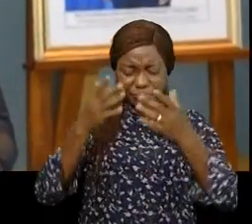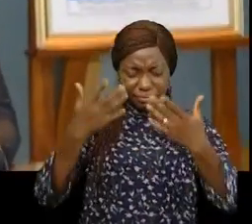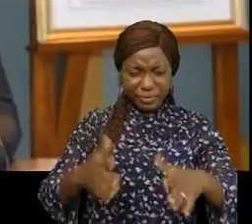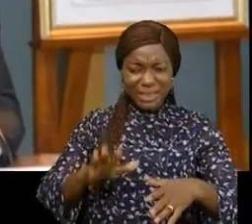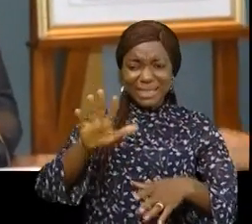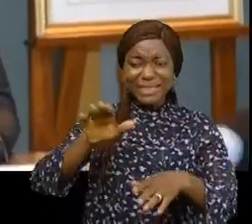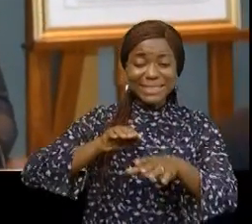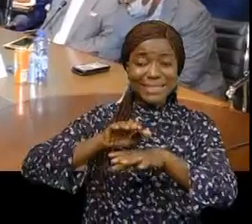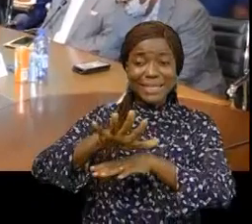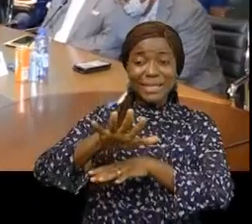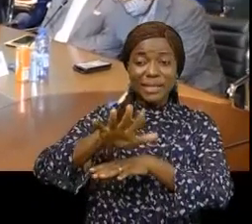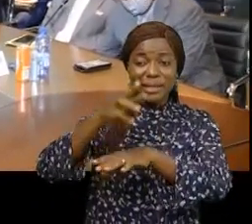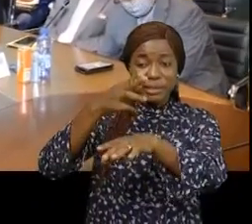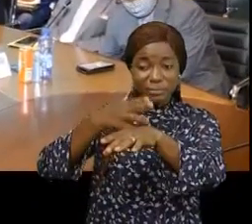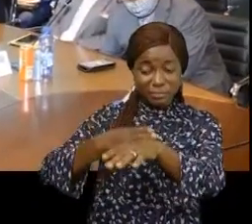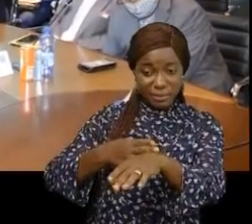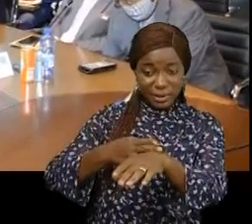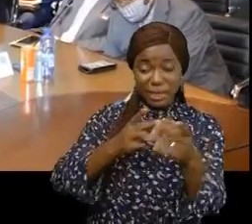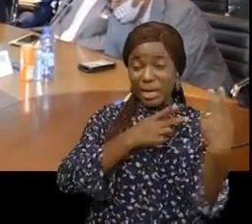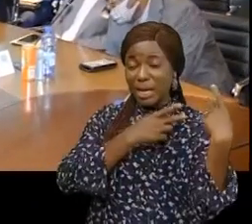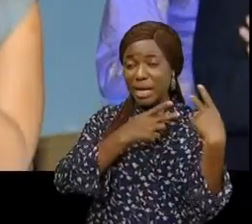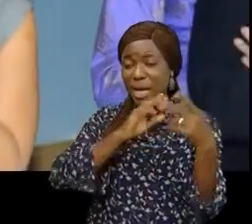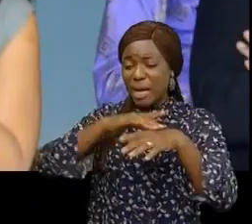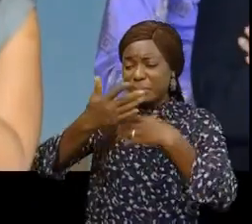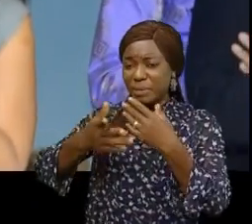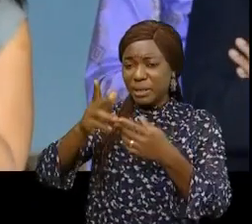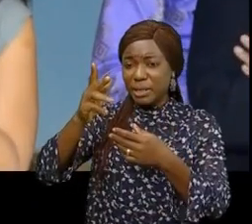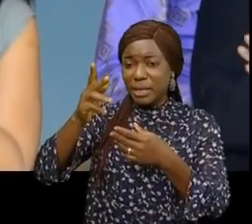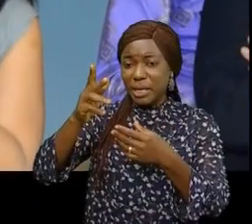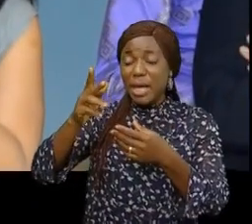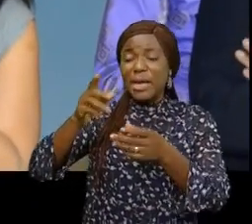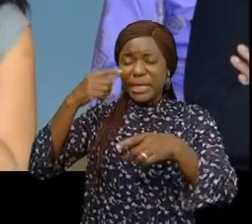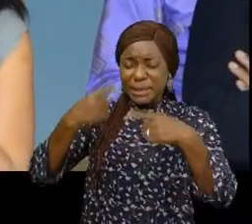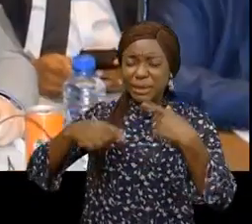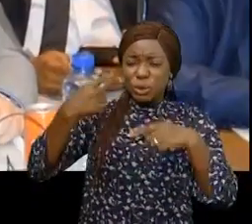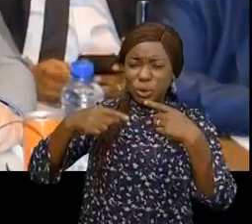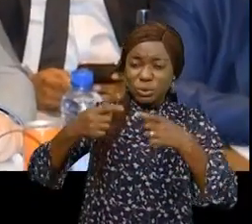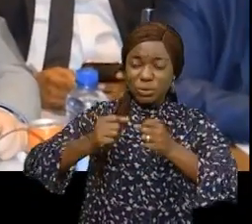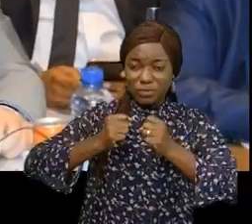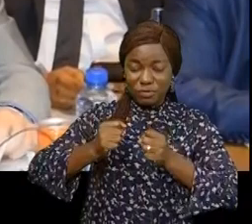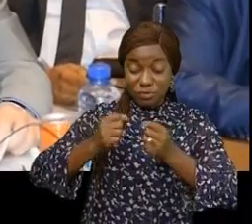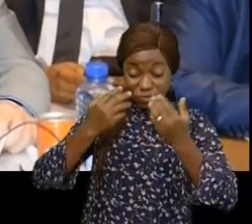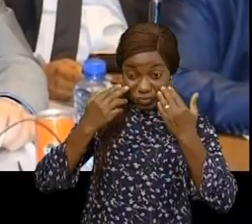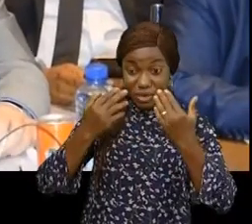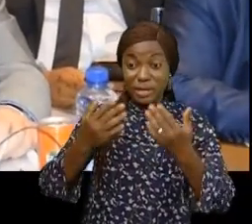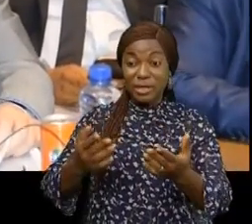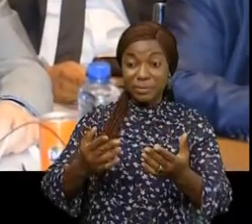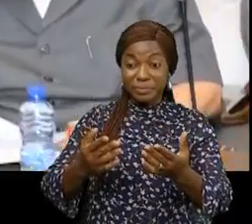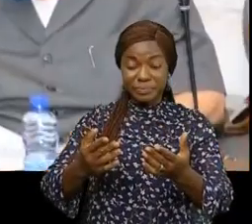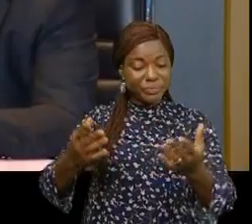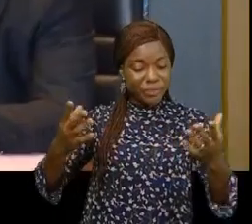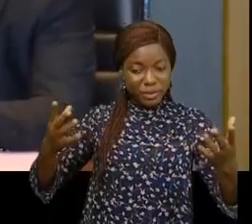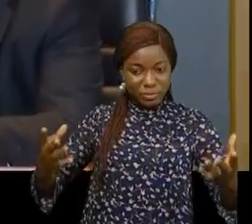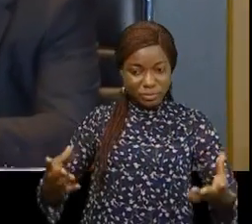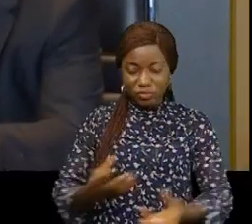ministère de l'économie nationale. Après deux semaines de discussion sur la réduction du prix des billets d'avion, voilà, un compromis a été trouvé.